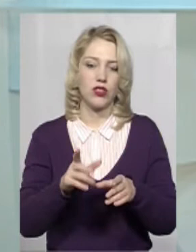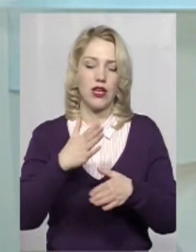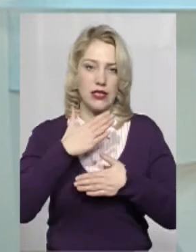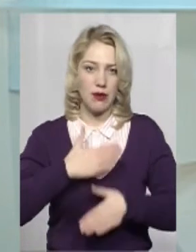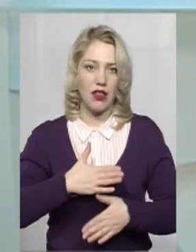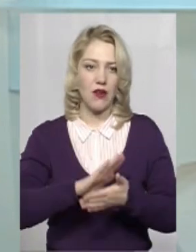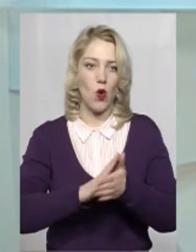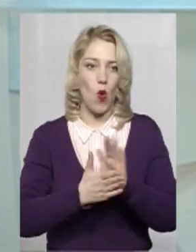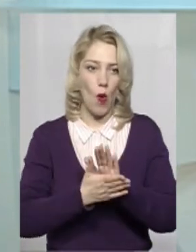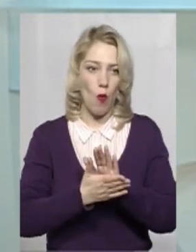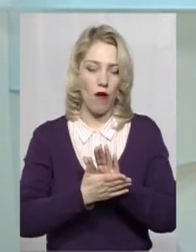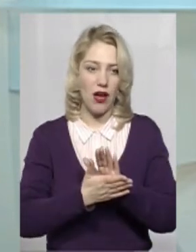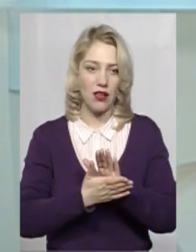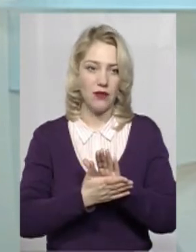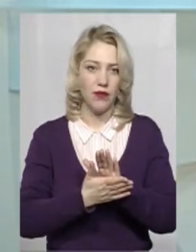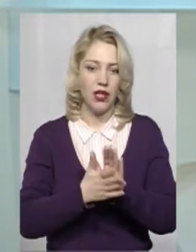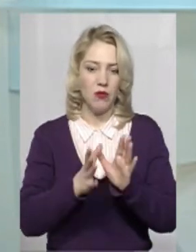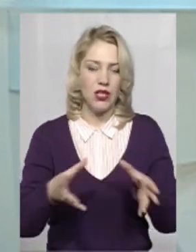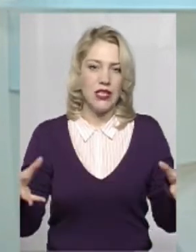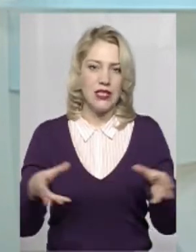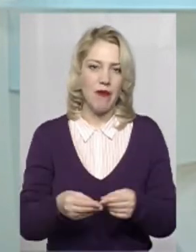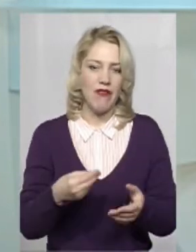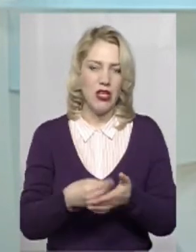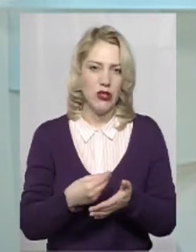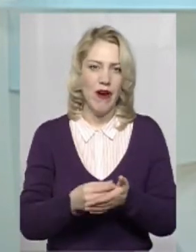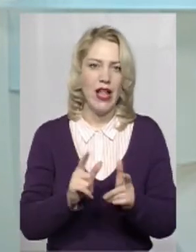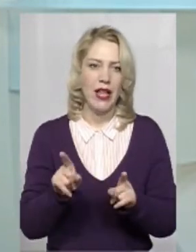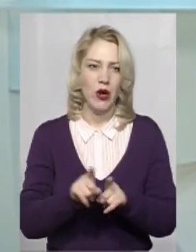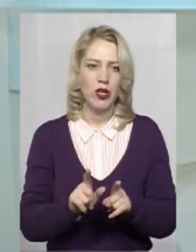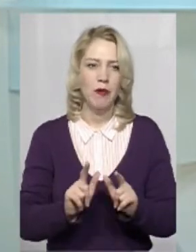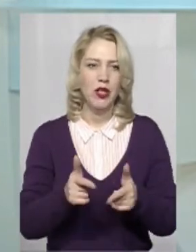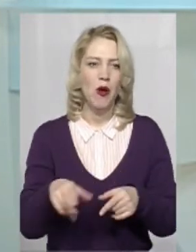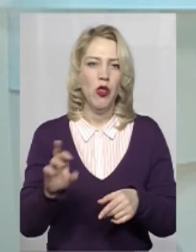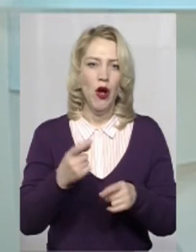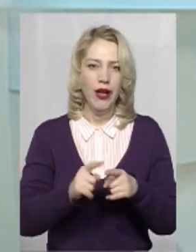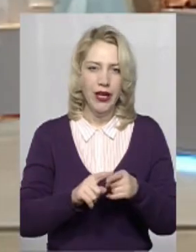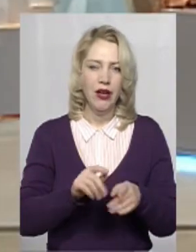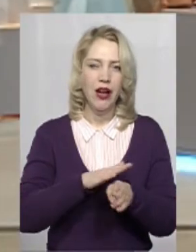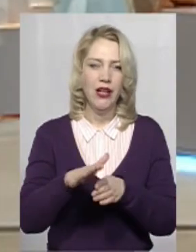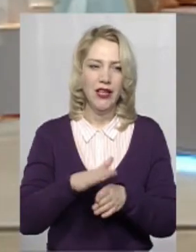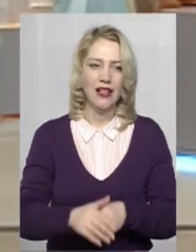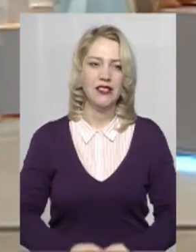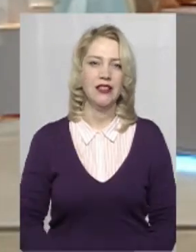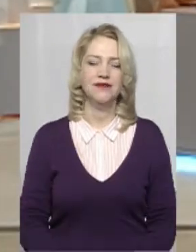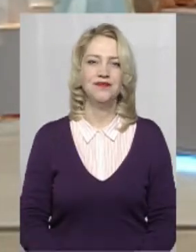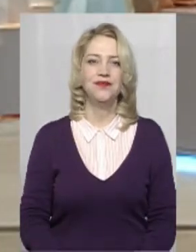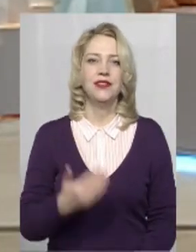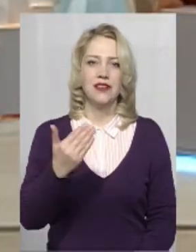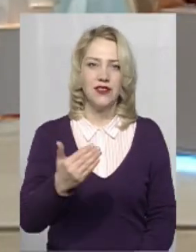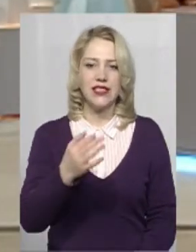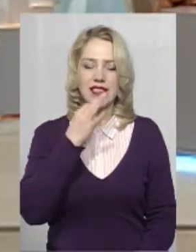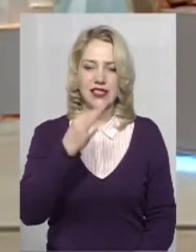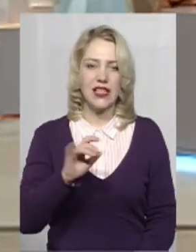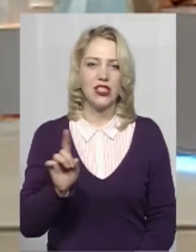умовах у фінансуванні, ми також приступнемо до їх реалізації. То ви сказали про те, що